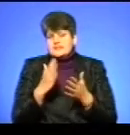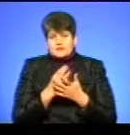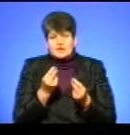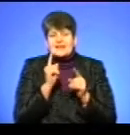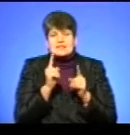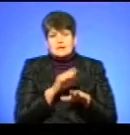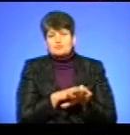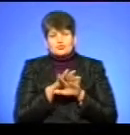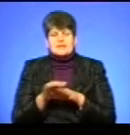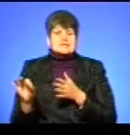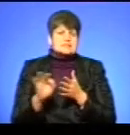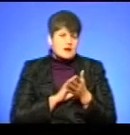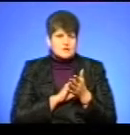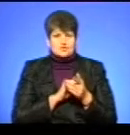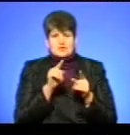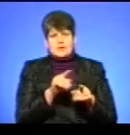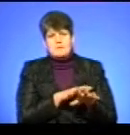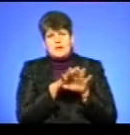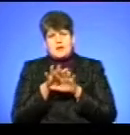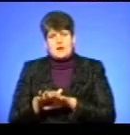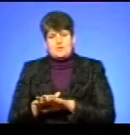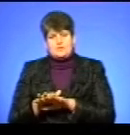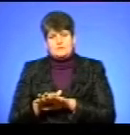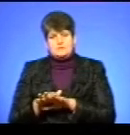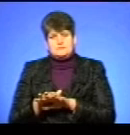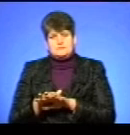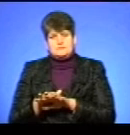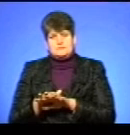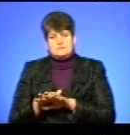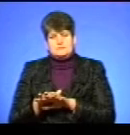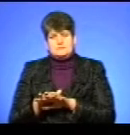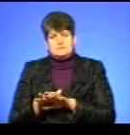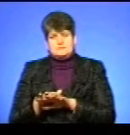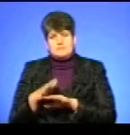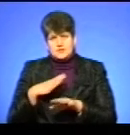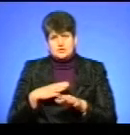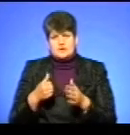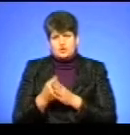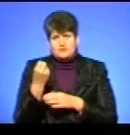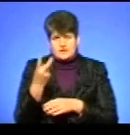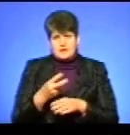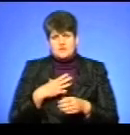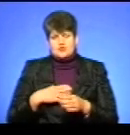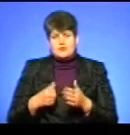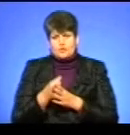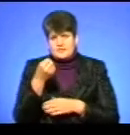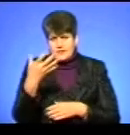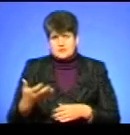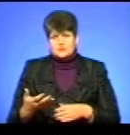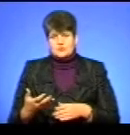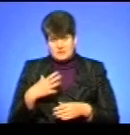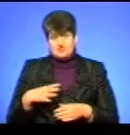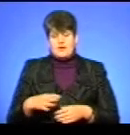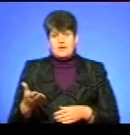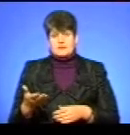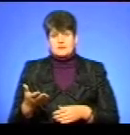вони поступлять, ми зразу їх перерахуємо. Ми чекали до 12-го, ми чекали до 15-го, ми ж